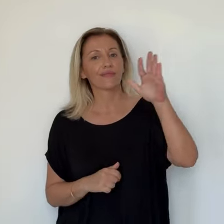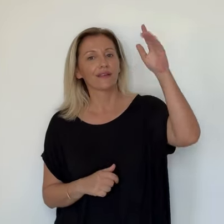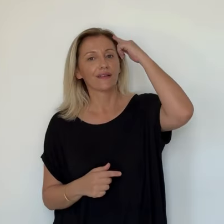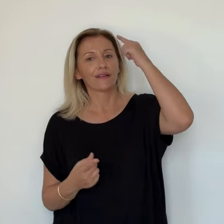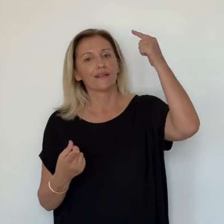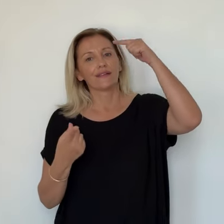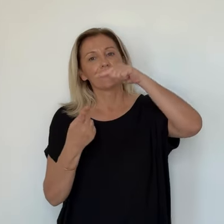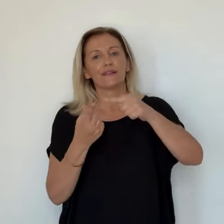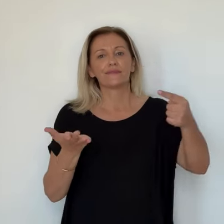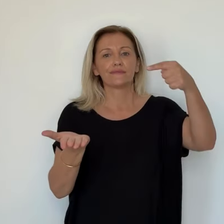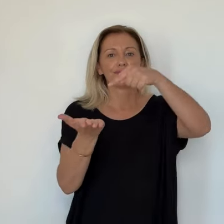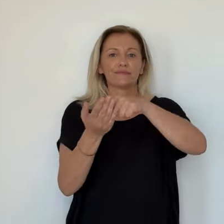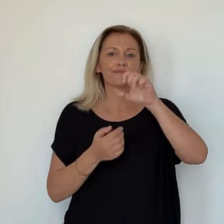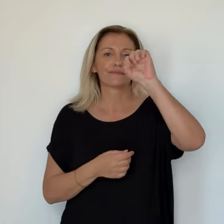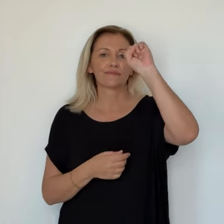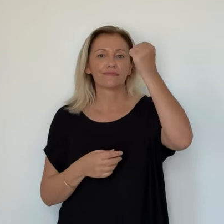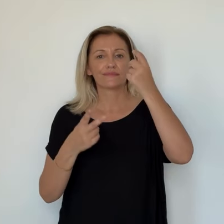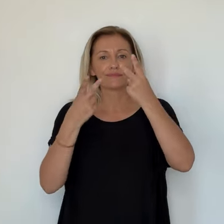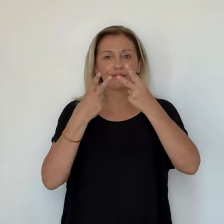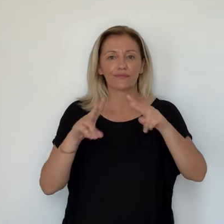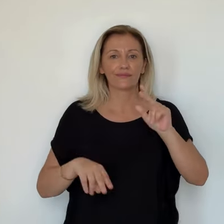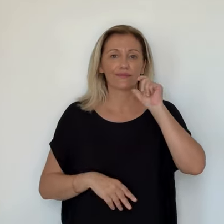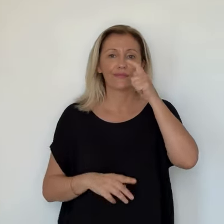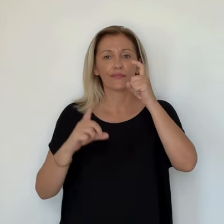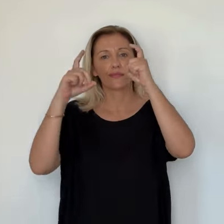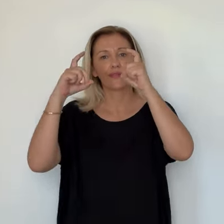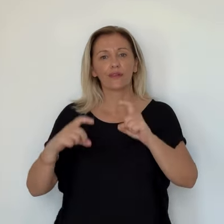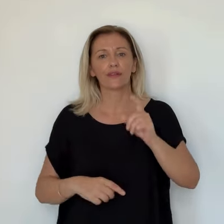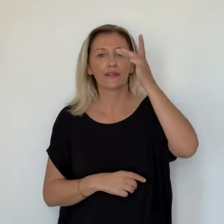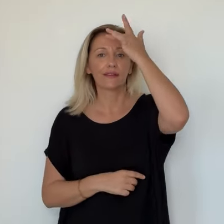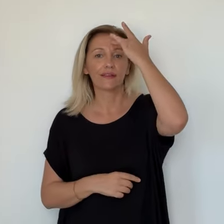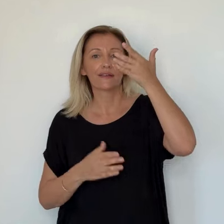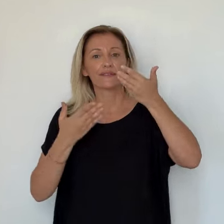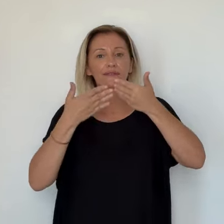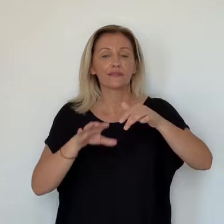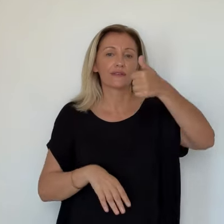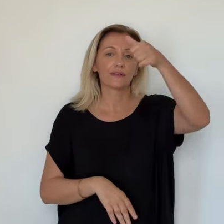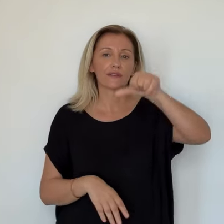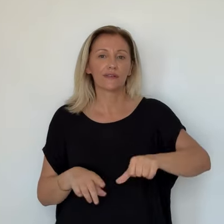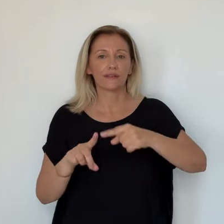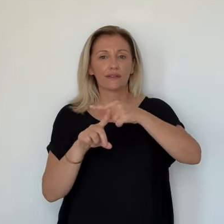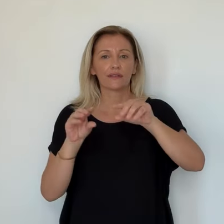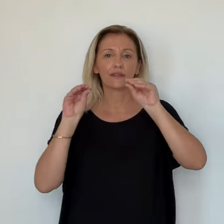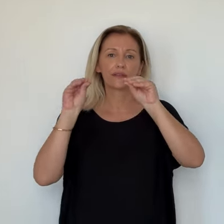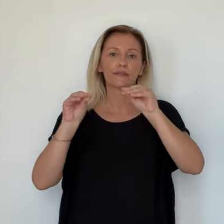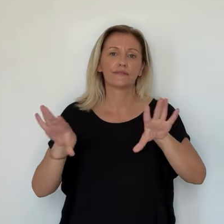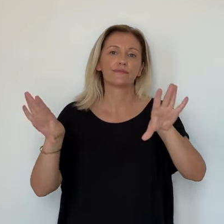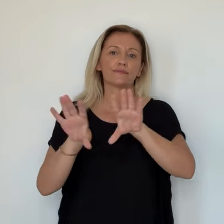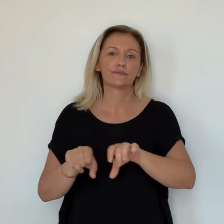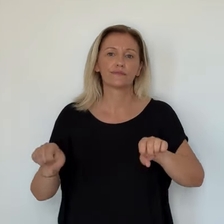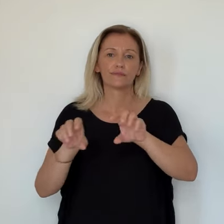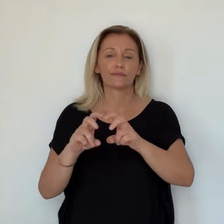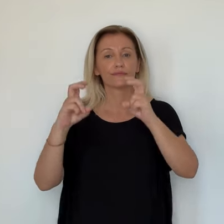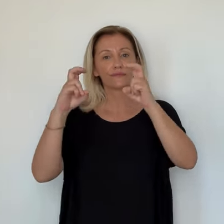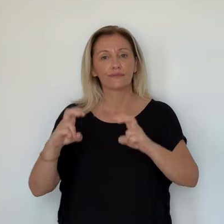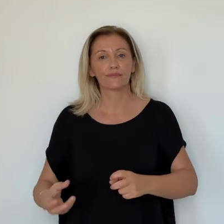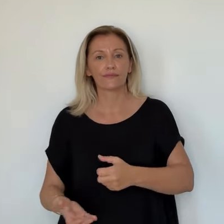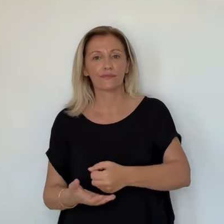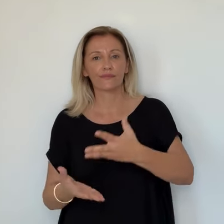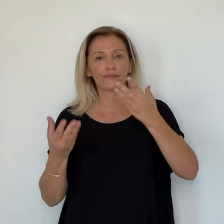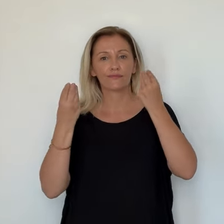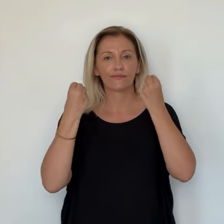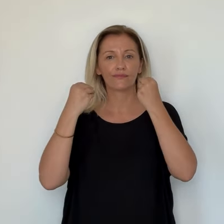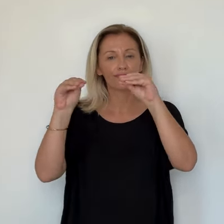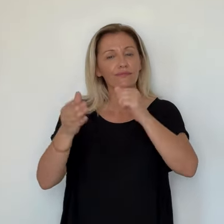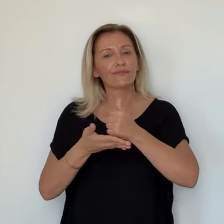Je vous en parlais en titre, les soldes d'été prennent fin demain et après un mois et demi. C'est le moment du bilan dans le centre-ville de Bastia. Une période qui pour de